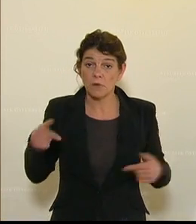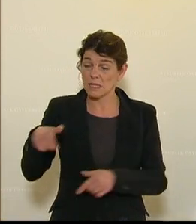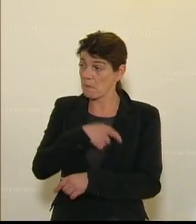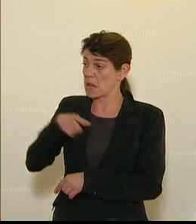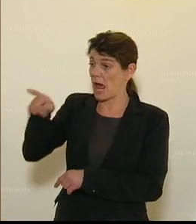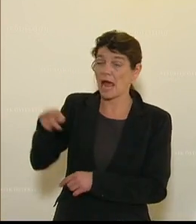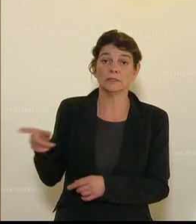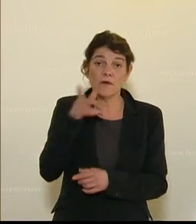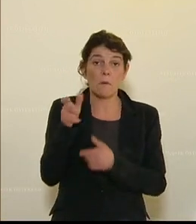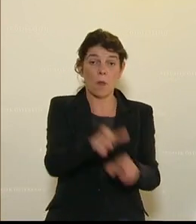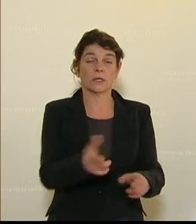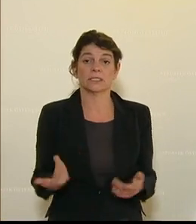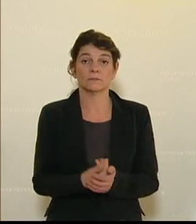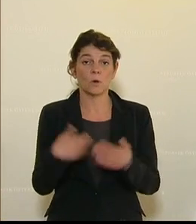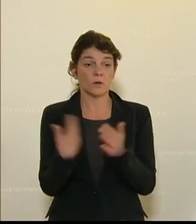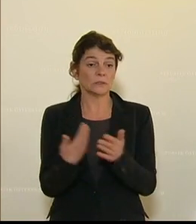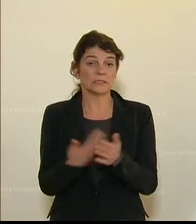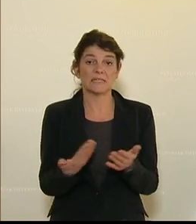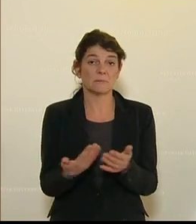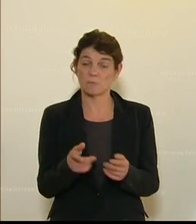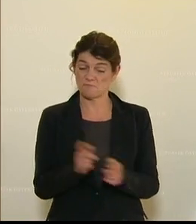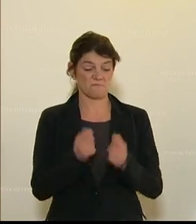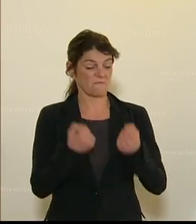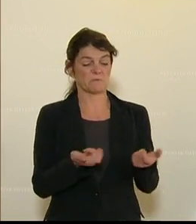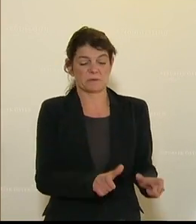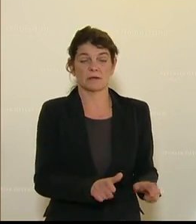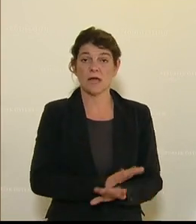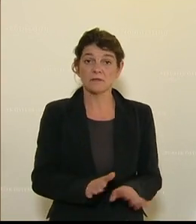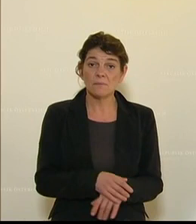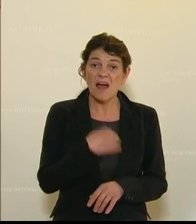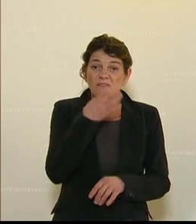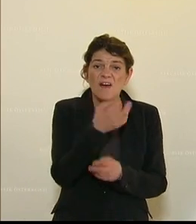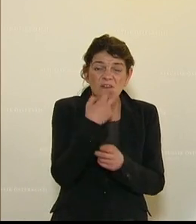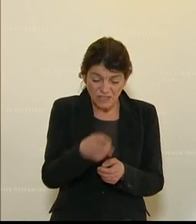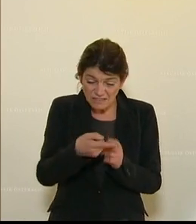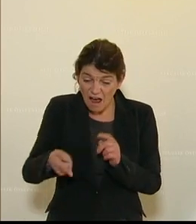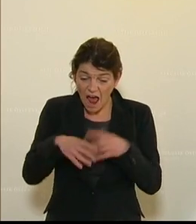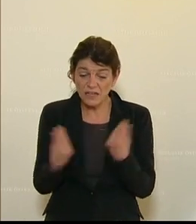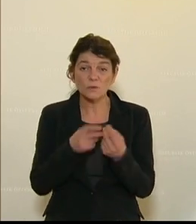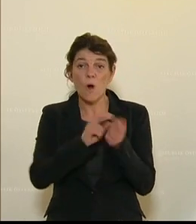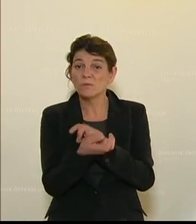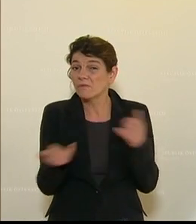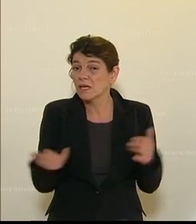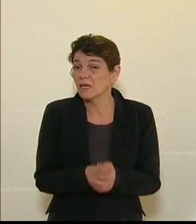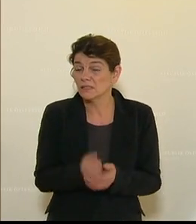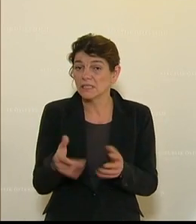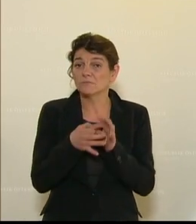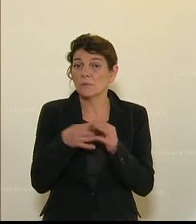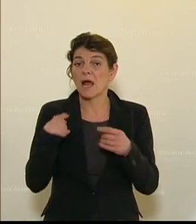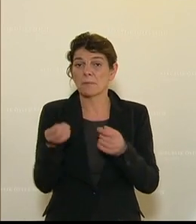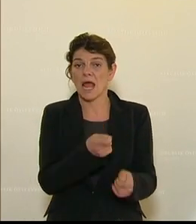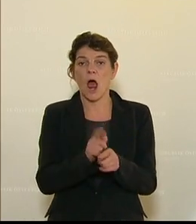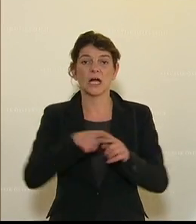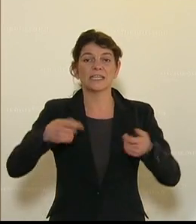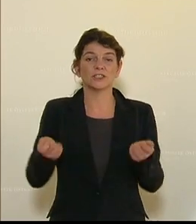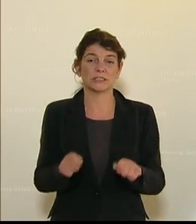Fraktion da drüben blockiert und dementsprechend einzementiert. Deswegen frage ich mich, wie Sie all das umsetzen werden. Ich bringe auch in diesem Zusammenhang